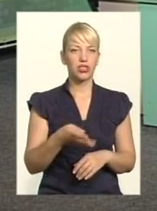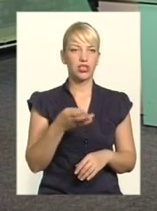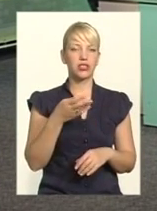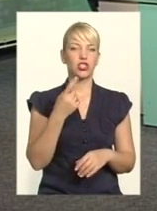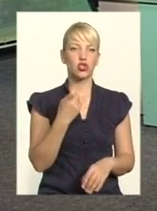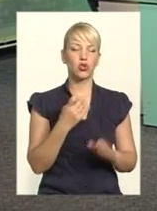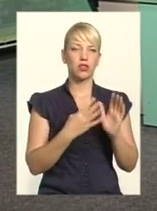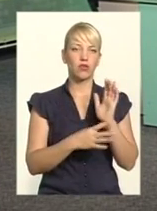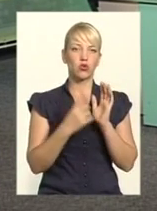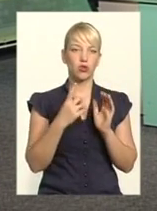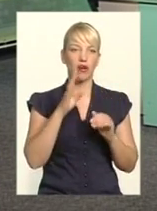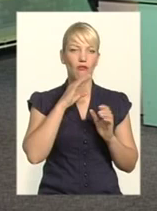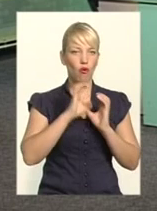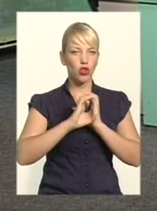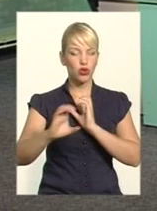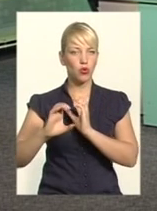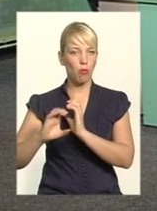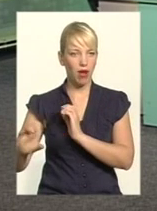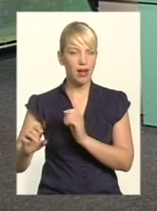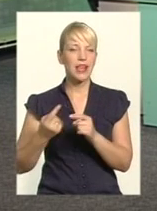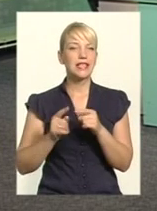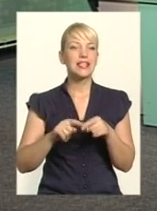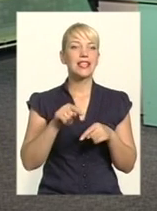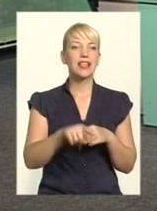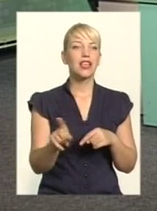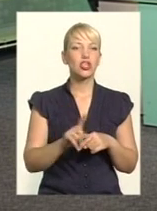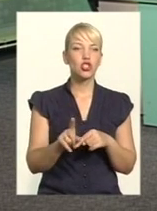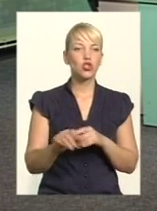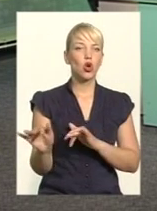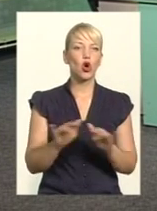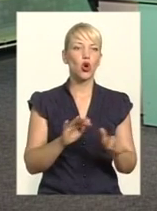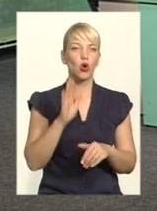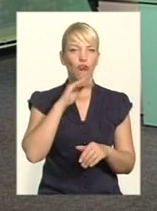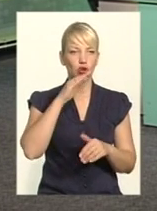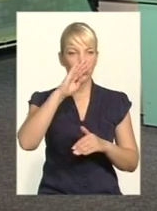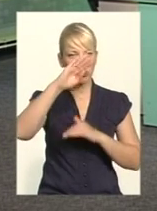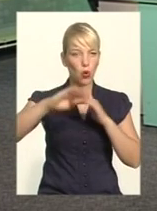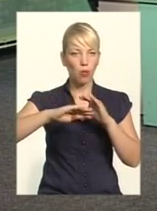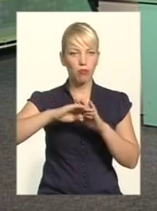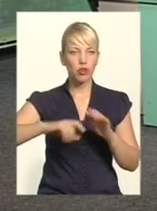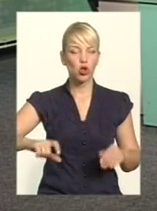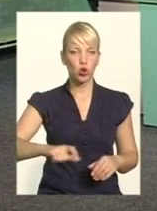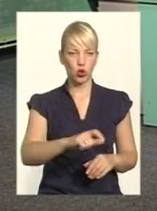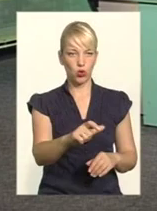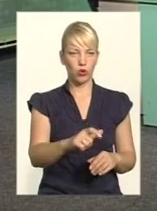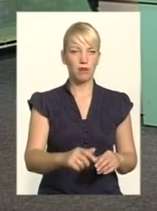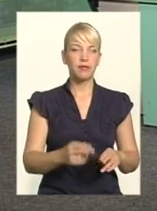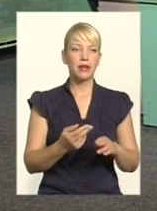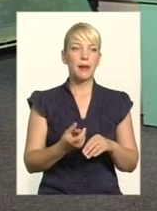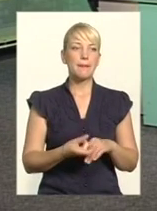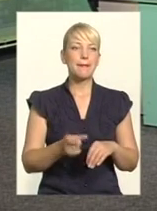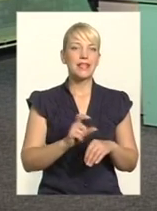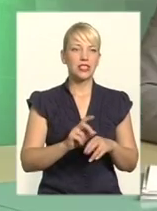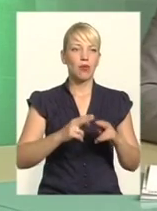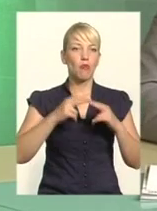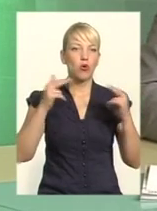водопропускна труба, тобто це те, що рухає, відповідно, водичку під дорогою. Більшість мостів, задумайтеся,